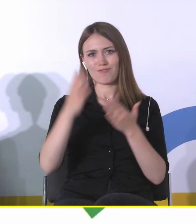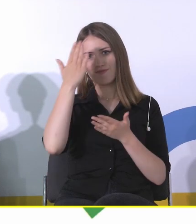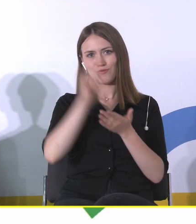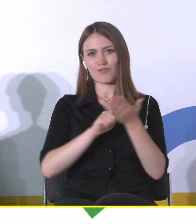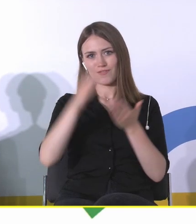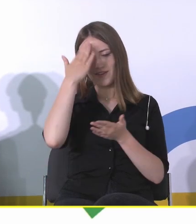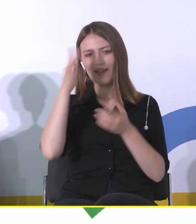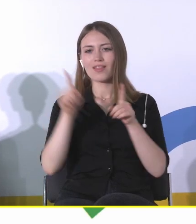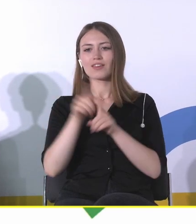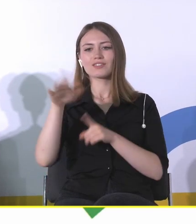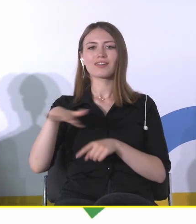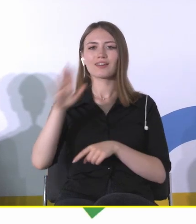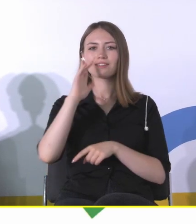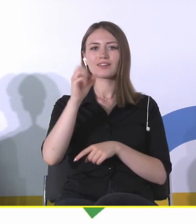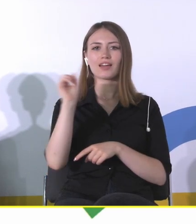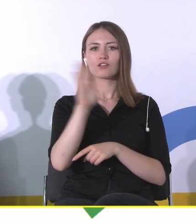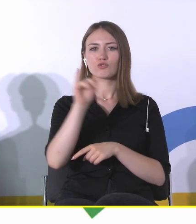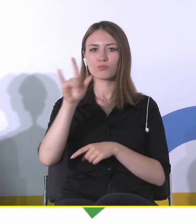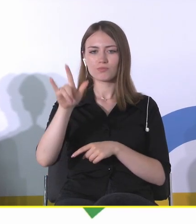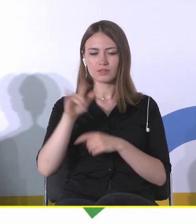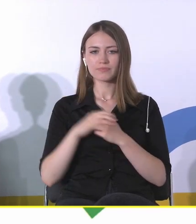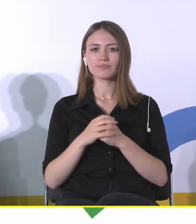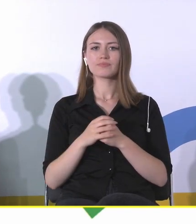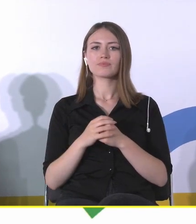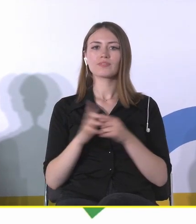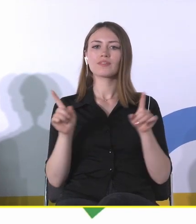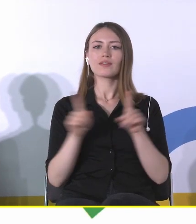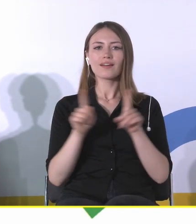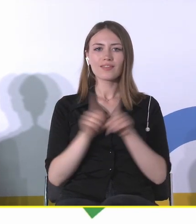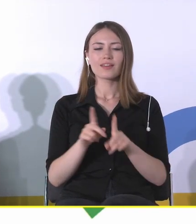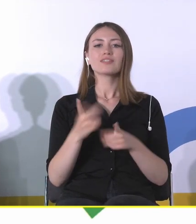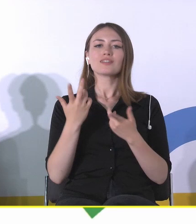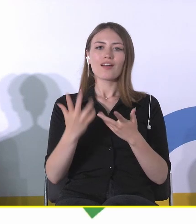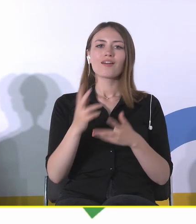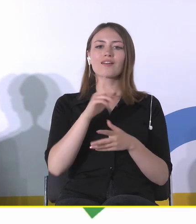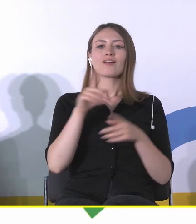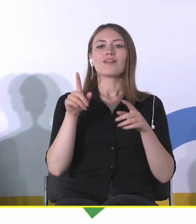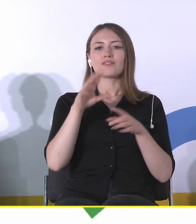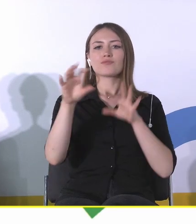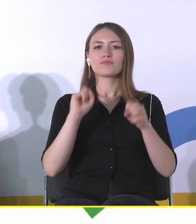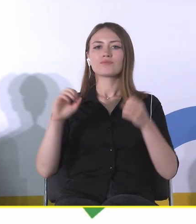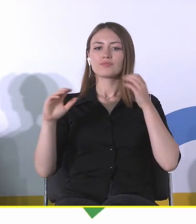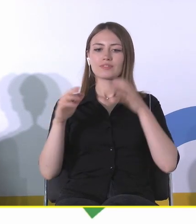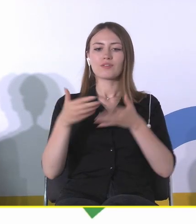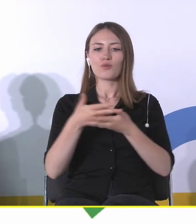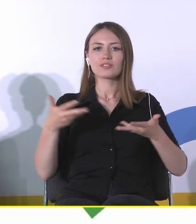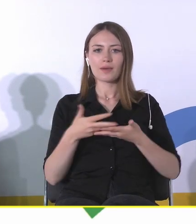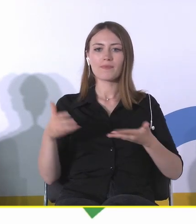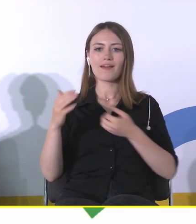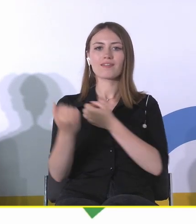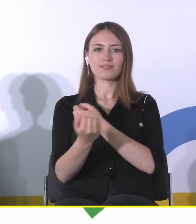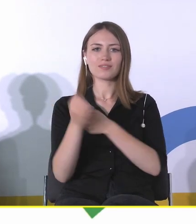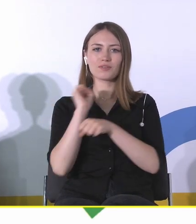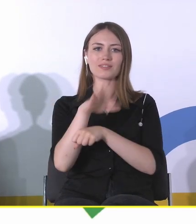no i cała kwestia też tego, w jaki sposób kształtowała się tożsamość na tak zwanych ziemiach odzyskanych, czyli na zachodzie Polski,